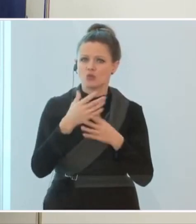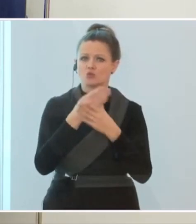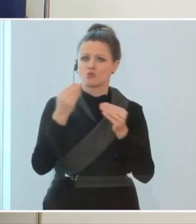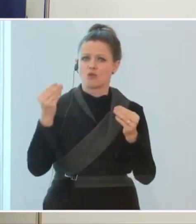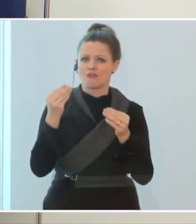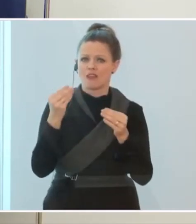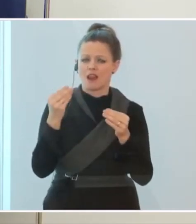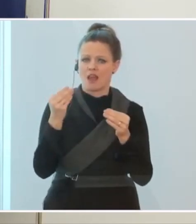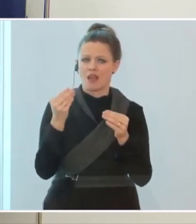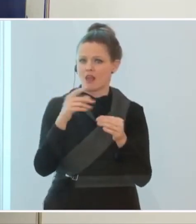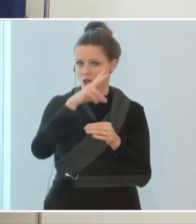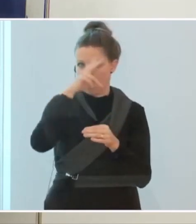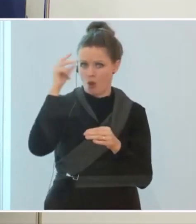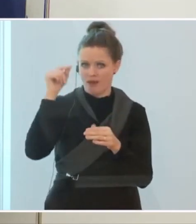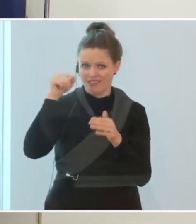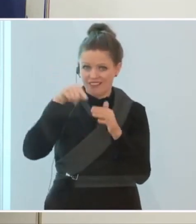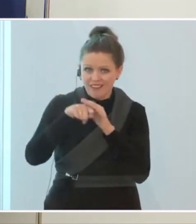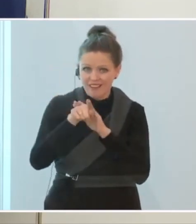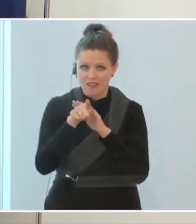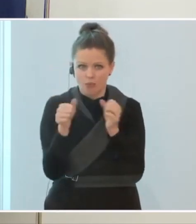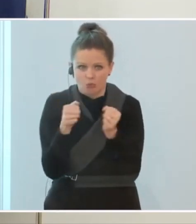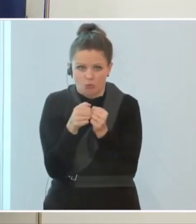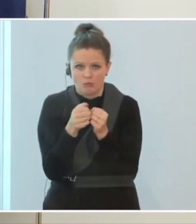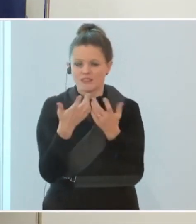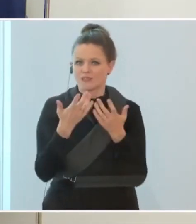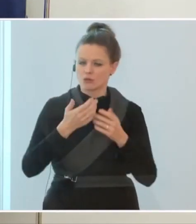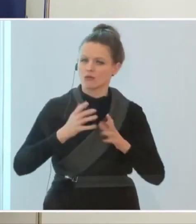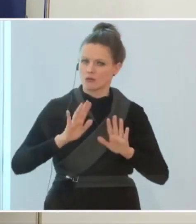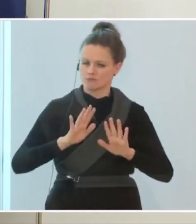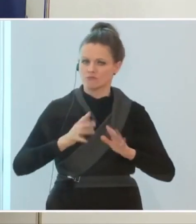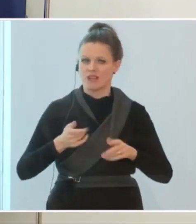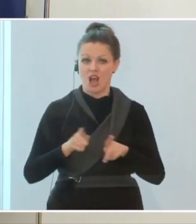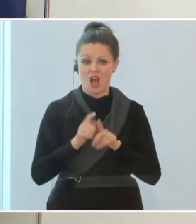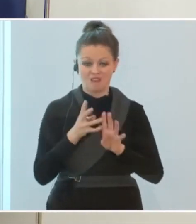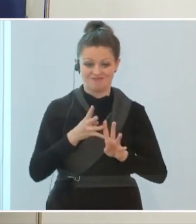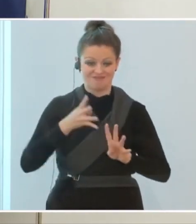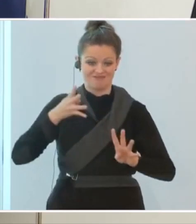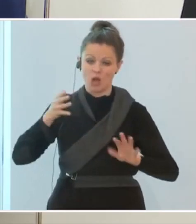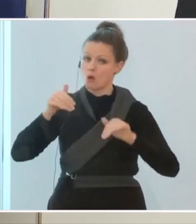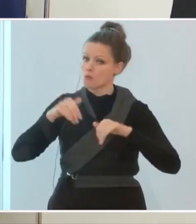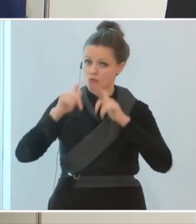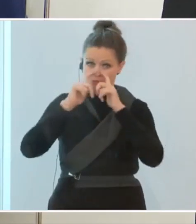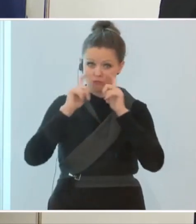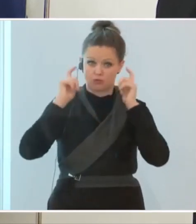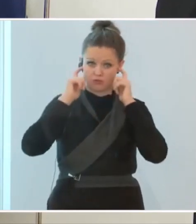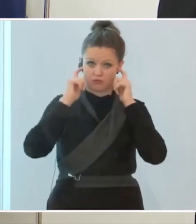wird, bei den Liftanlagen, aber auch, dass zum Beispiel schon beim Anstehen Maske getragen werden muss.